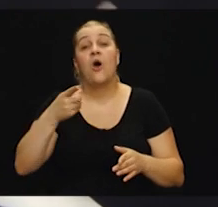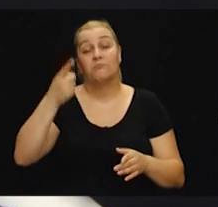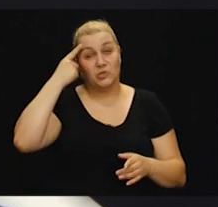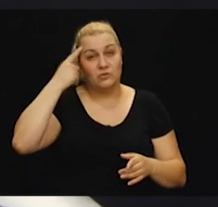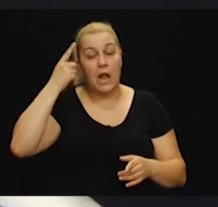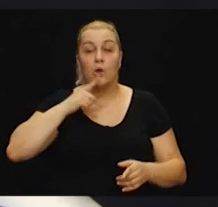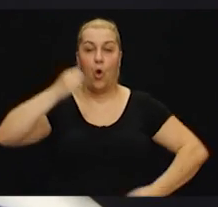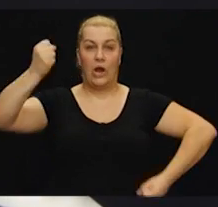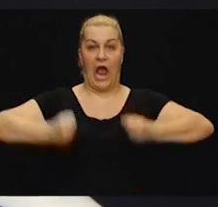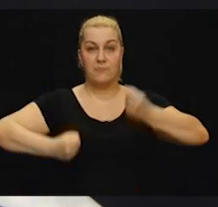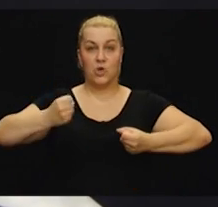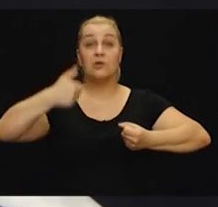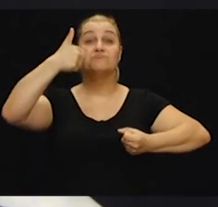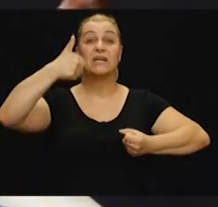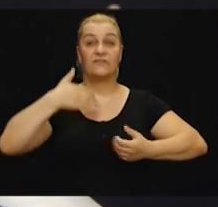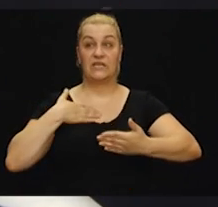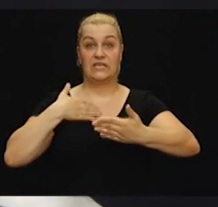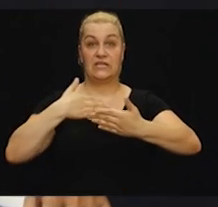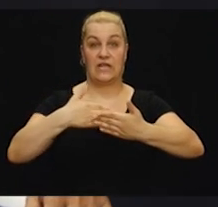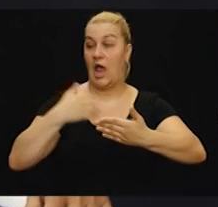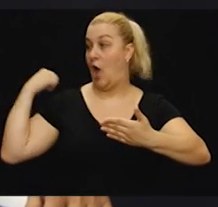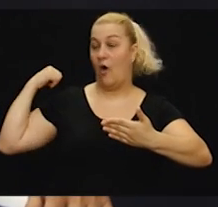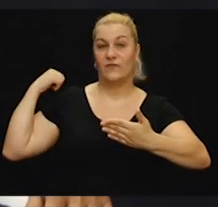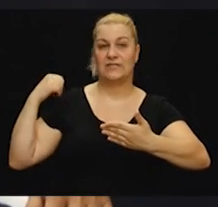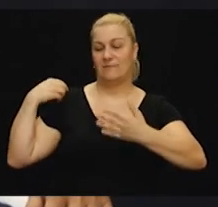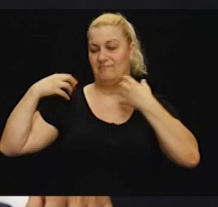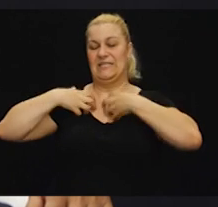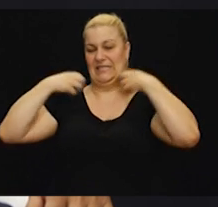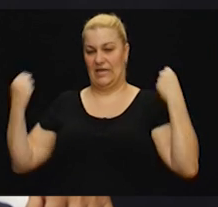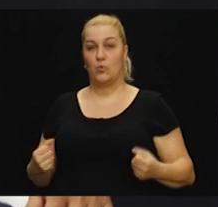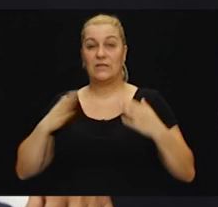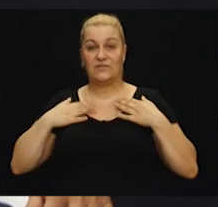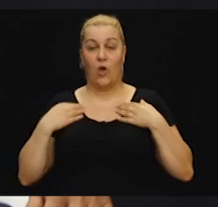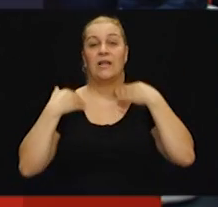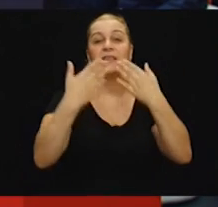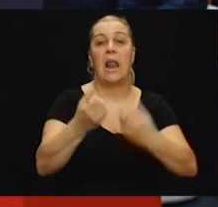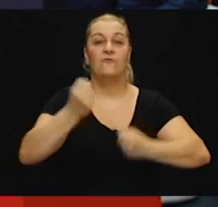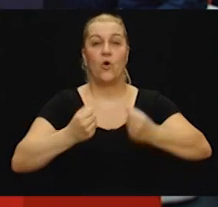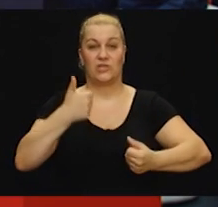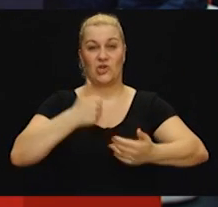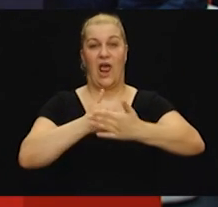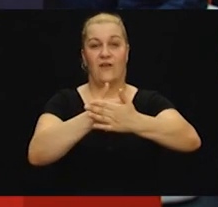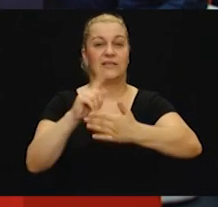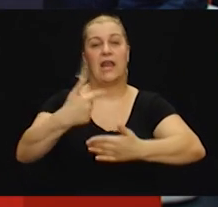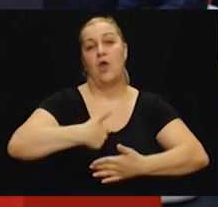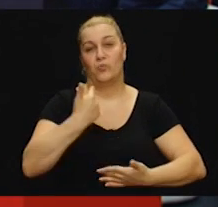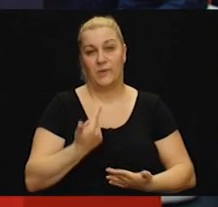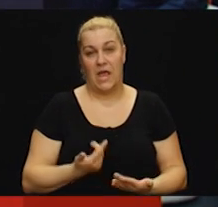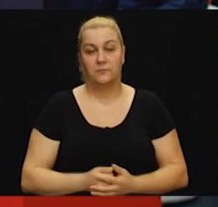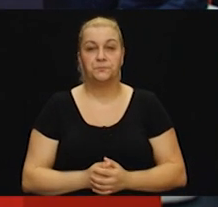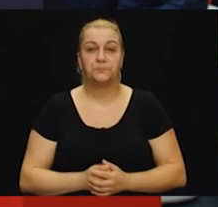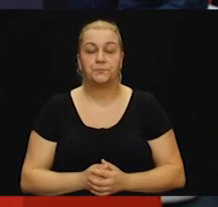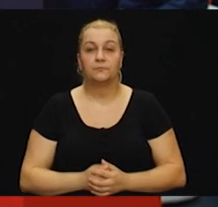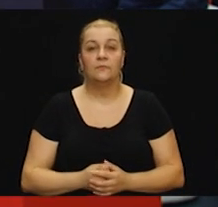kamione, da su prvi izloženi, skidali su sa sebe pancirke i davali njemu. Roland, pričamo Hrvatska vojska tek